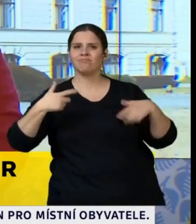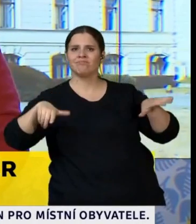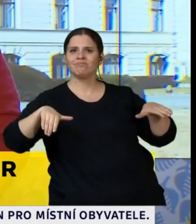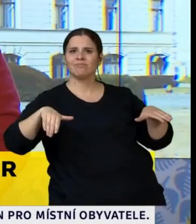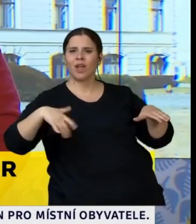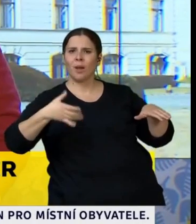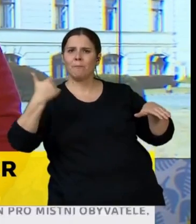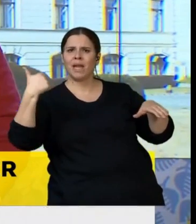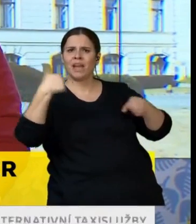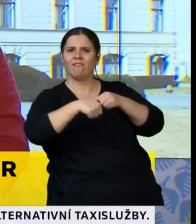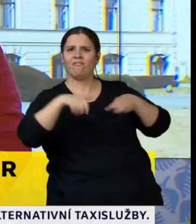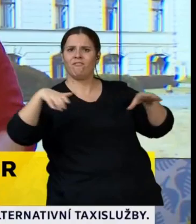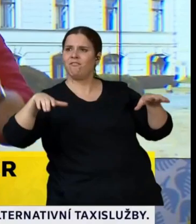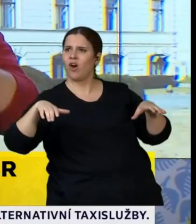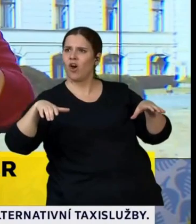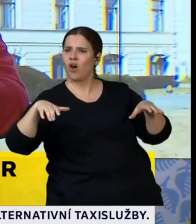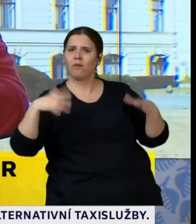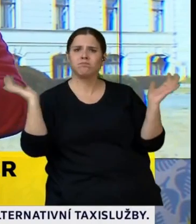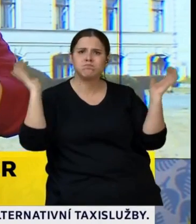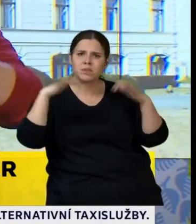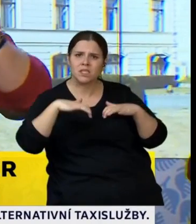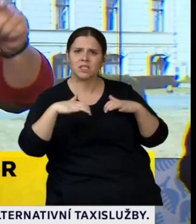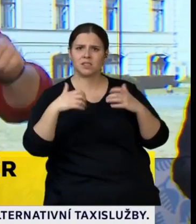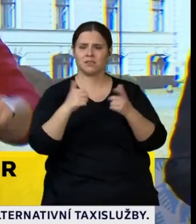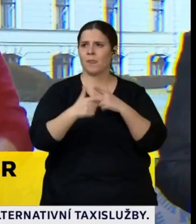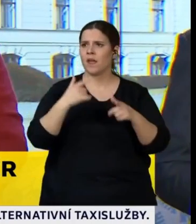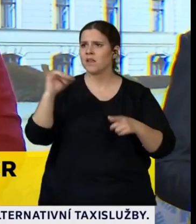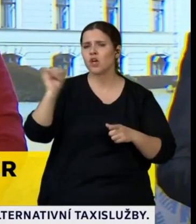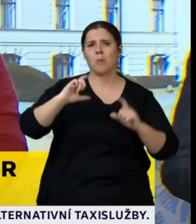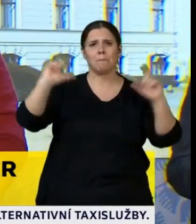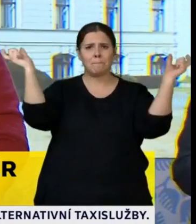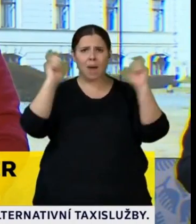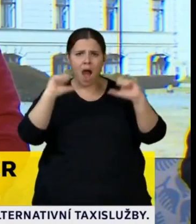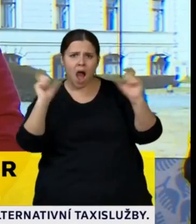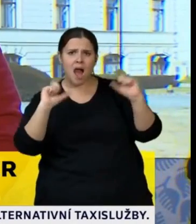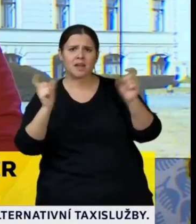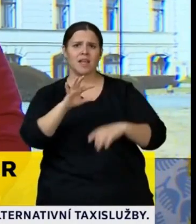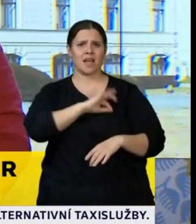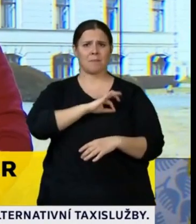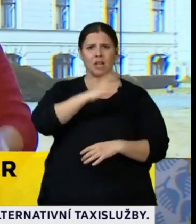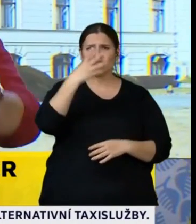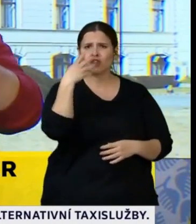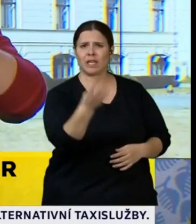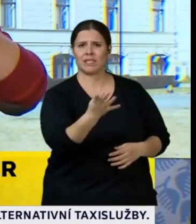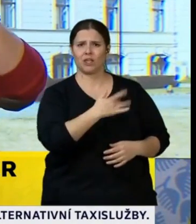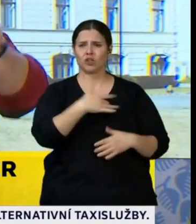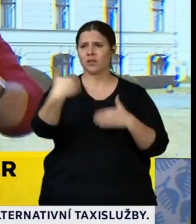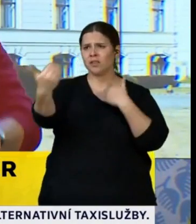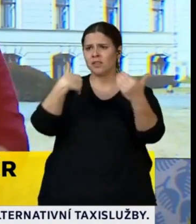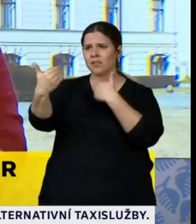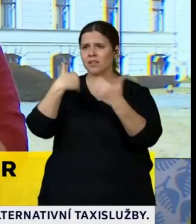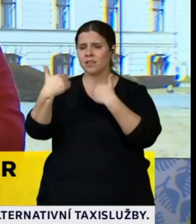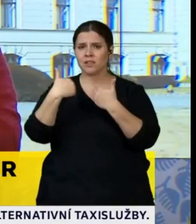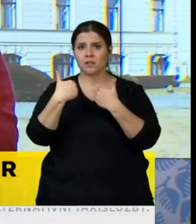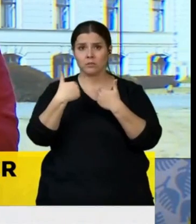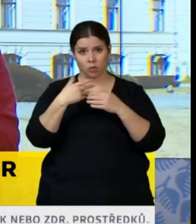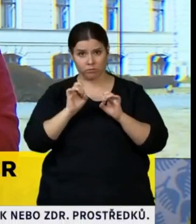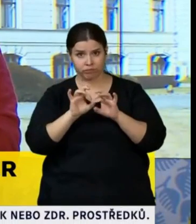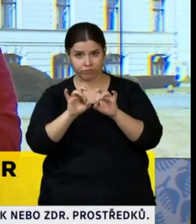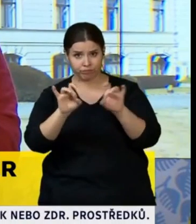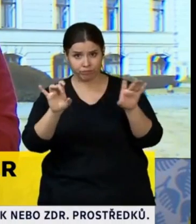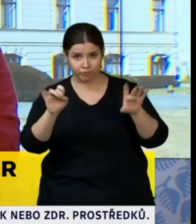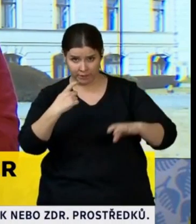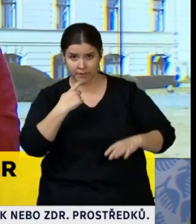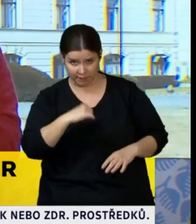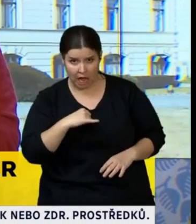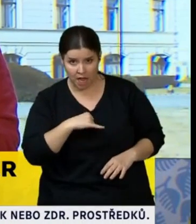zahrádkách a pít tam pivo po 20 lidech, pokud někdo bude dělat party u sebe doma a zbát tam 40 kamarádů, tak těch všech 40 může nakazit. Pokud tohleto